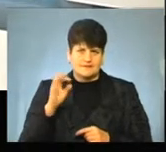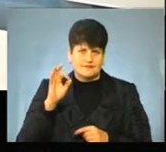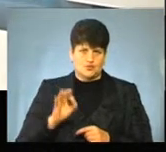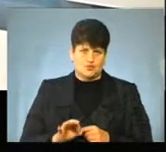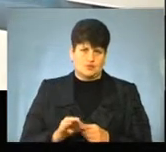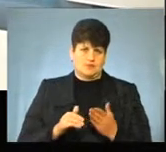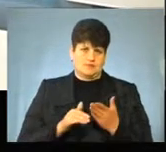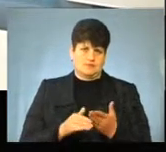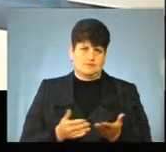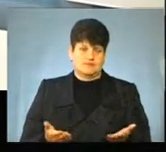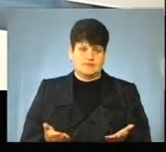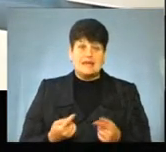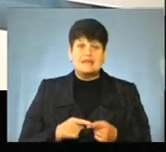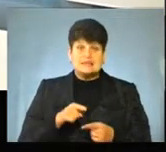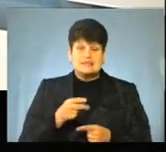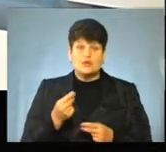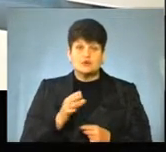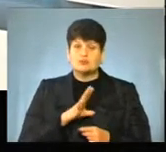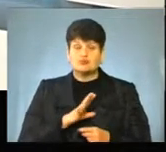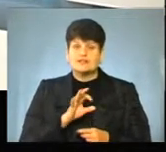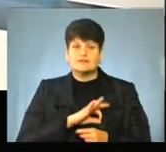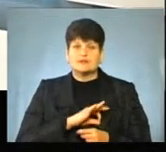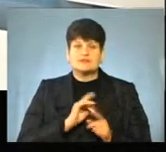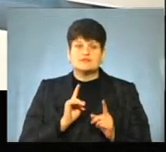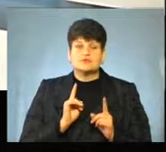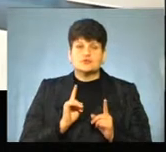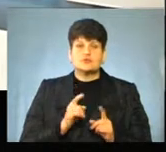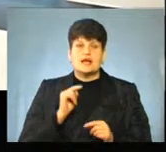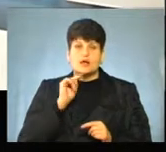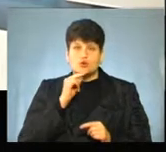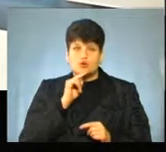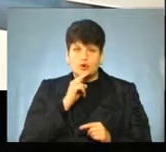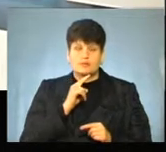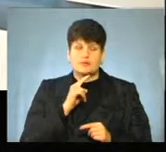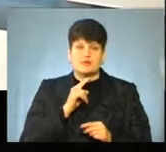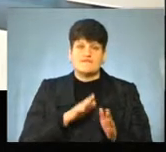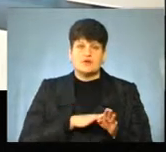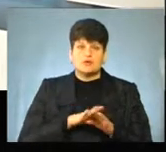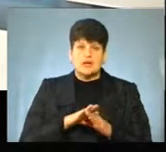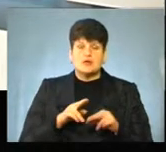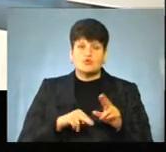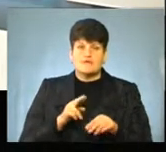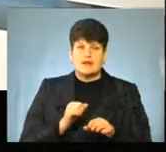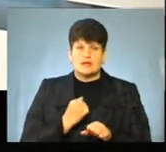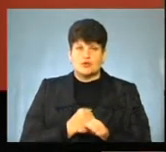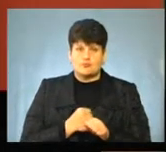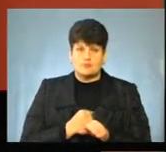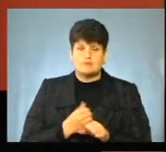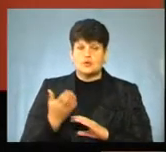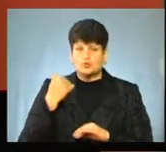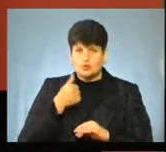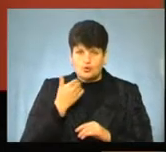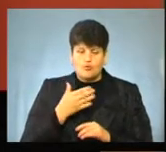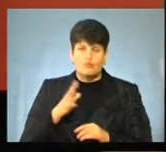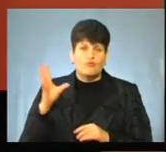субвенції. І ці кошти були не освоєні тільки через економію під час виконання будівельних робіт. Тобто, минулого року усі